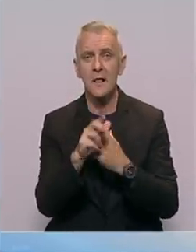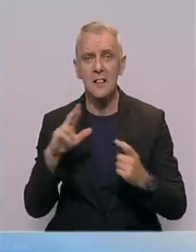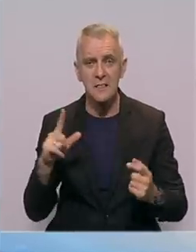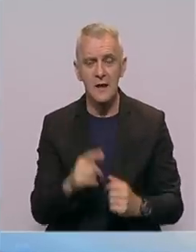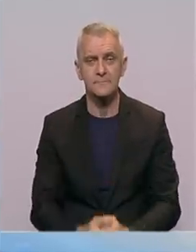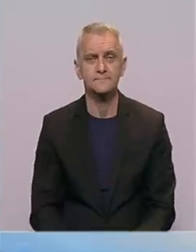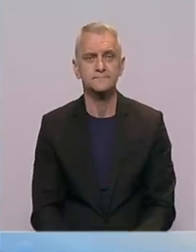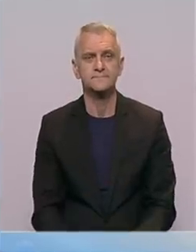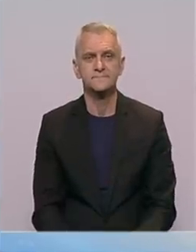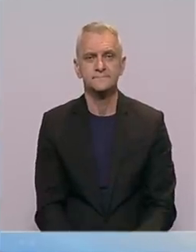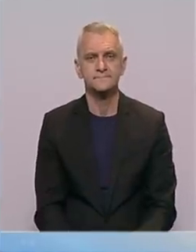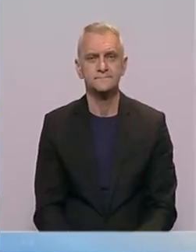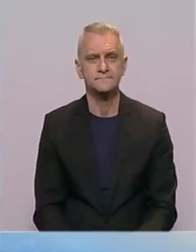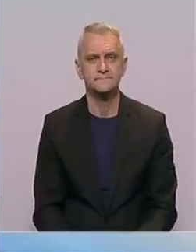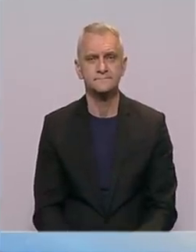javila Mirela Zonić.